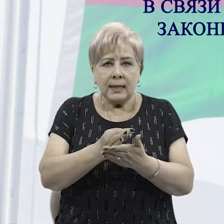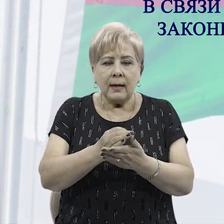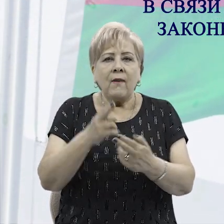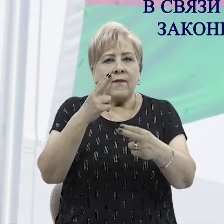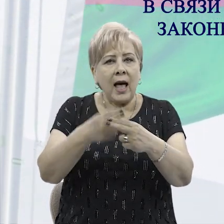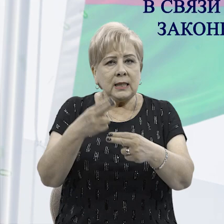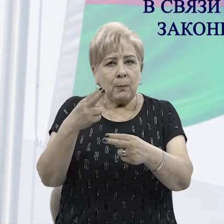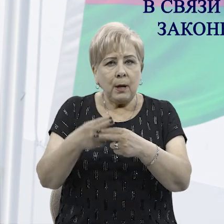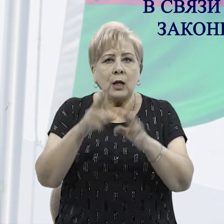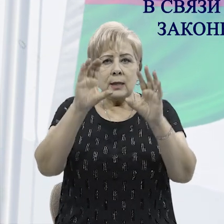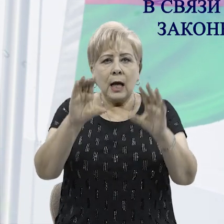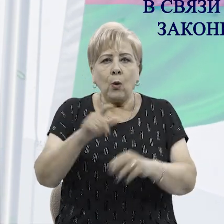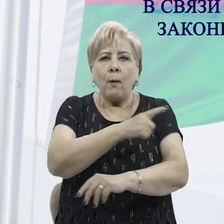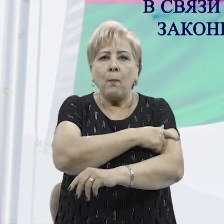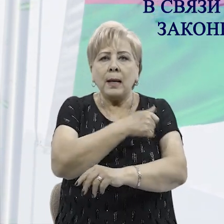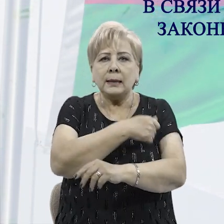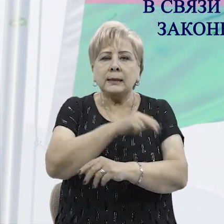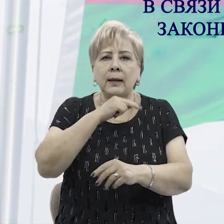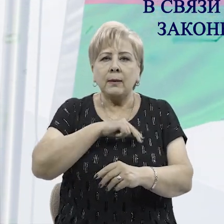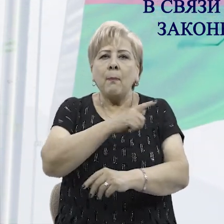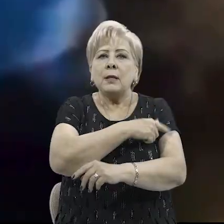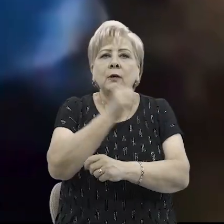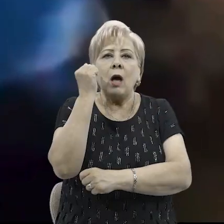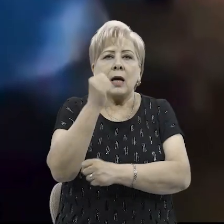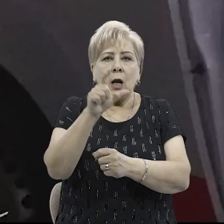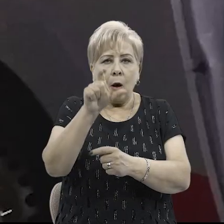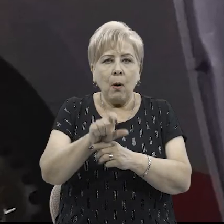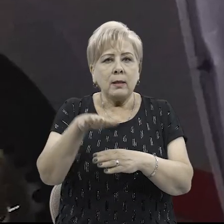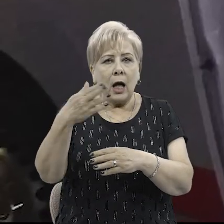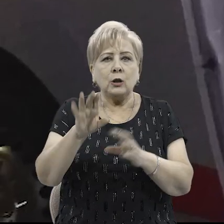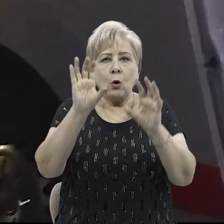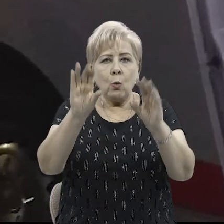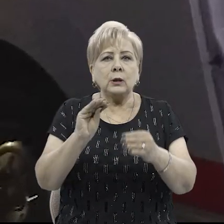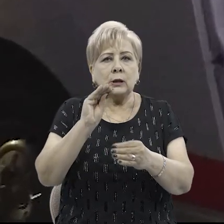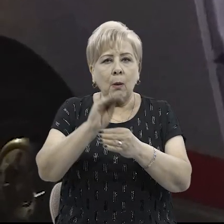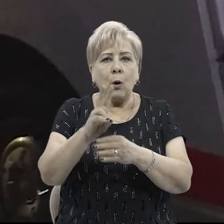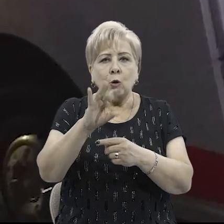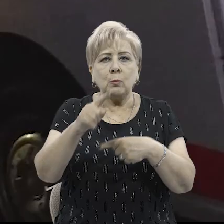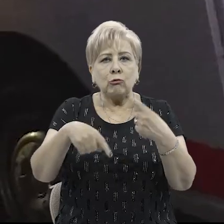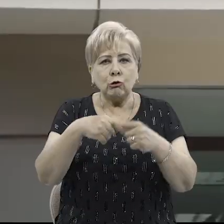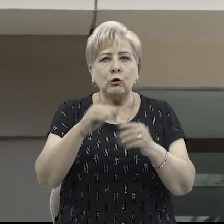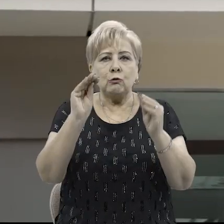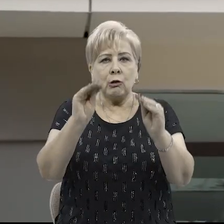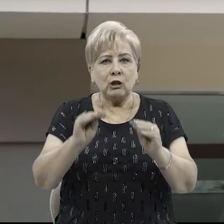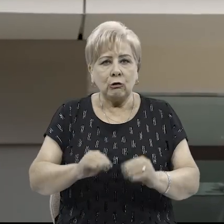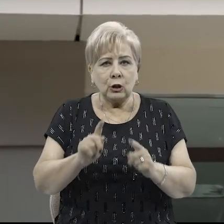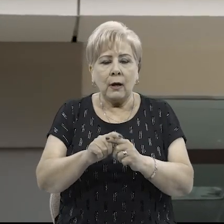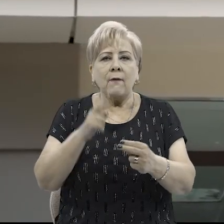воспрепятствование законной медицинской деятельности медицинского работника, данный кодекс дополнен нормой следующего содержания.